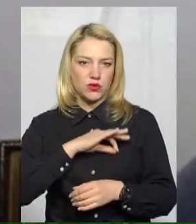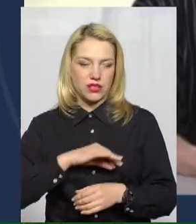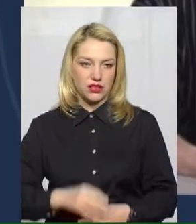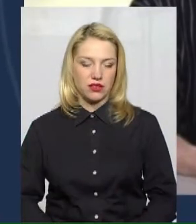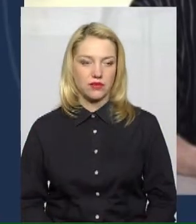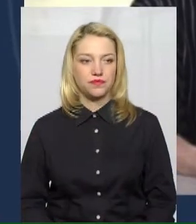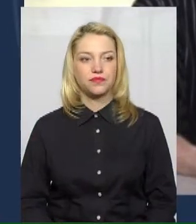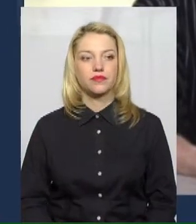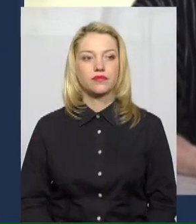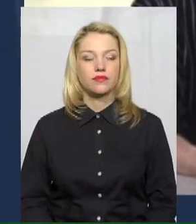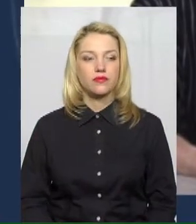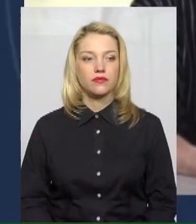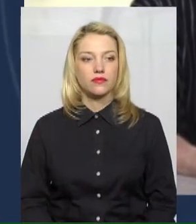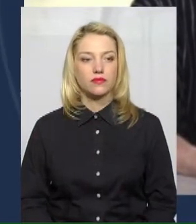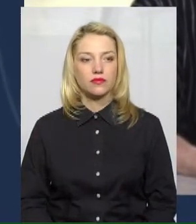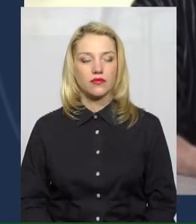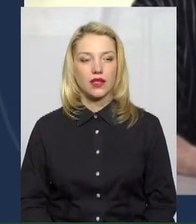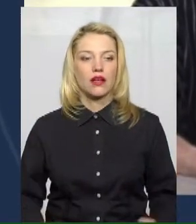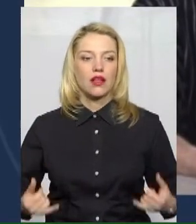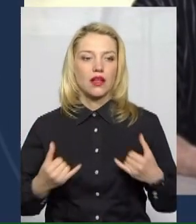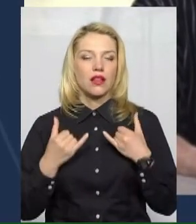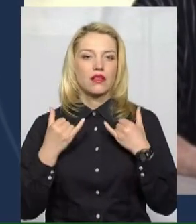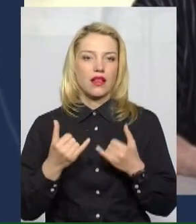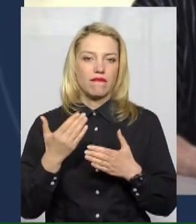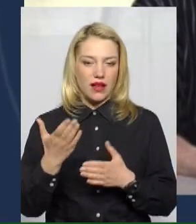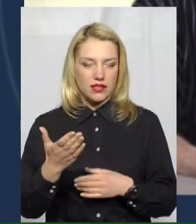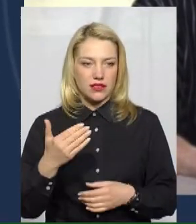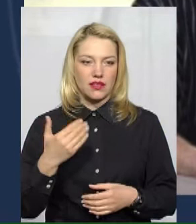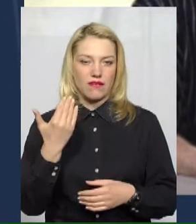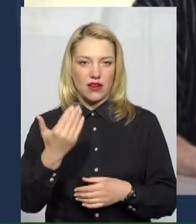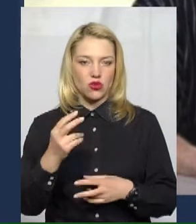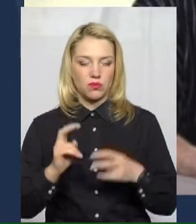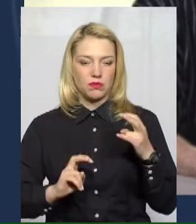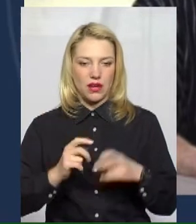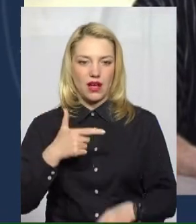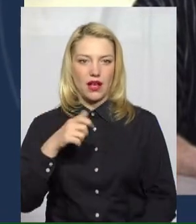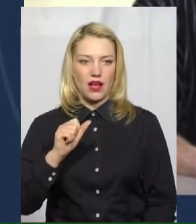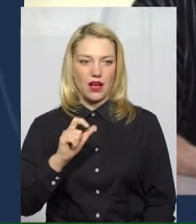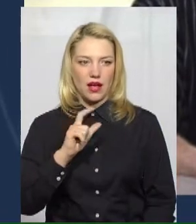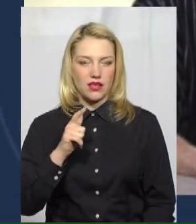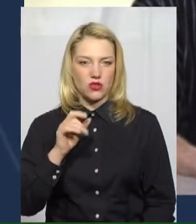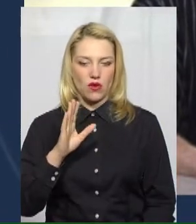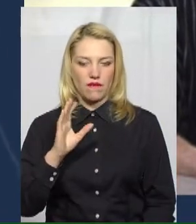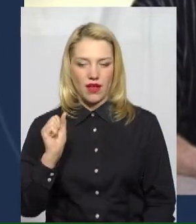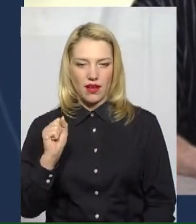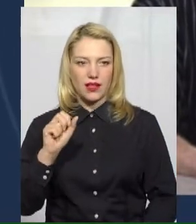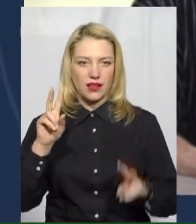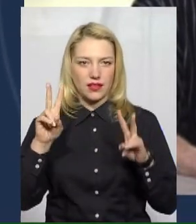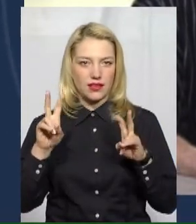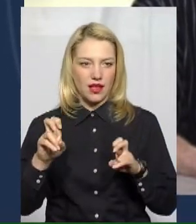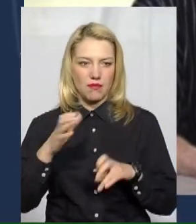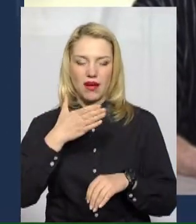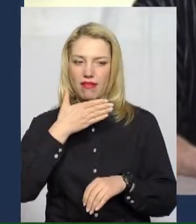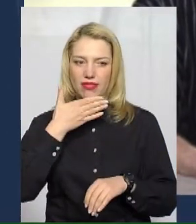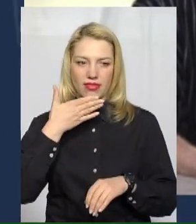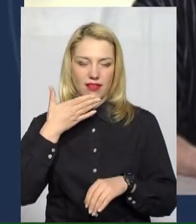Непавлен, для вас газова, для вашого підприємства газова тема теж не чужа. От чи вдається